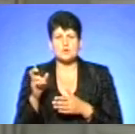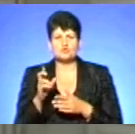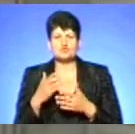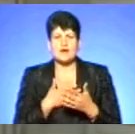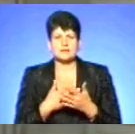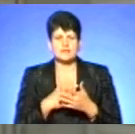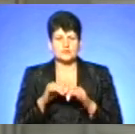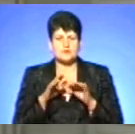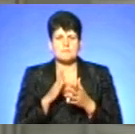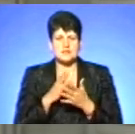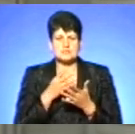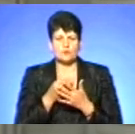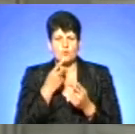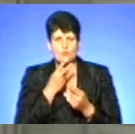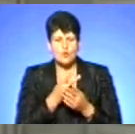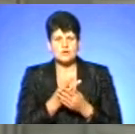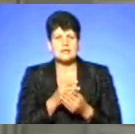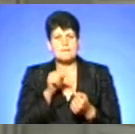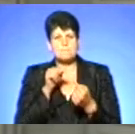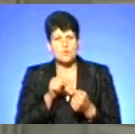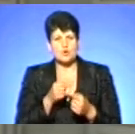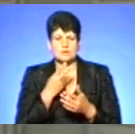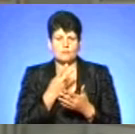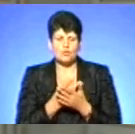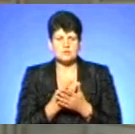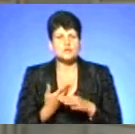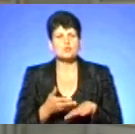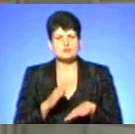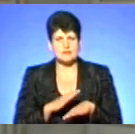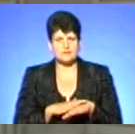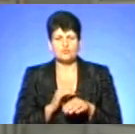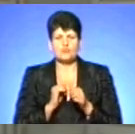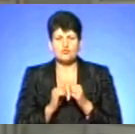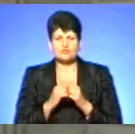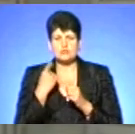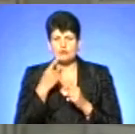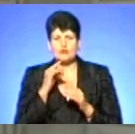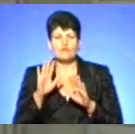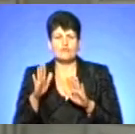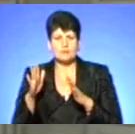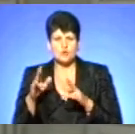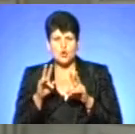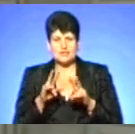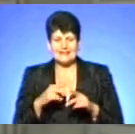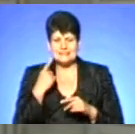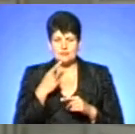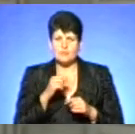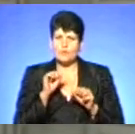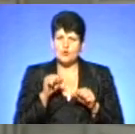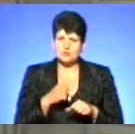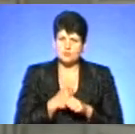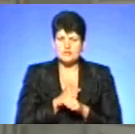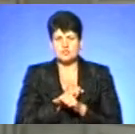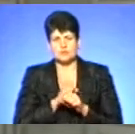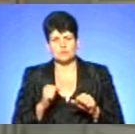речовиною, має свої покази, протипокази та ускладнення відведення антоксину. Тому що в кожному індуальному випадку розглядається індивідуально, чи вводити, чи